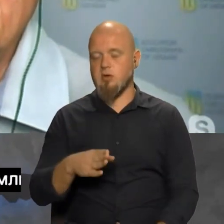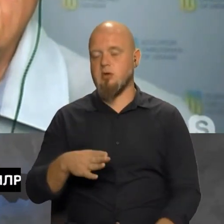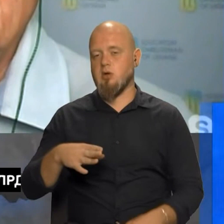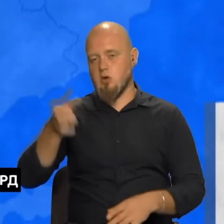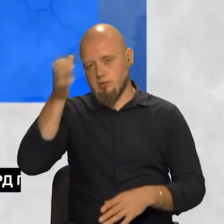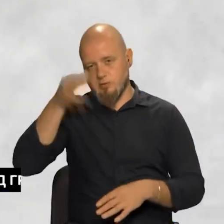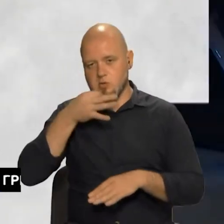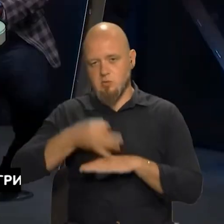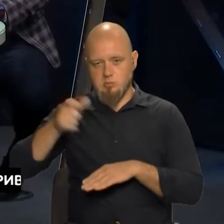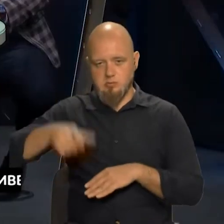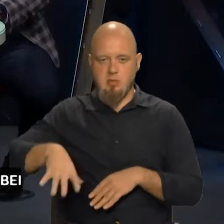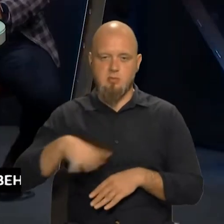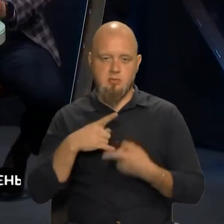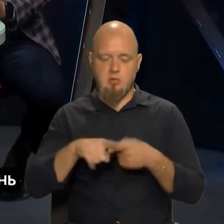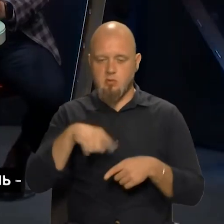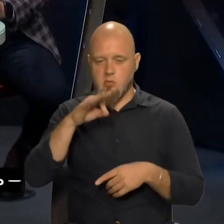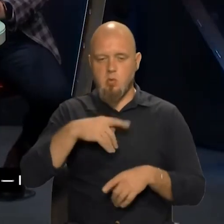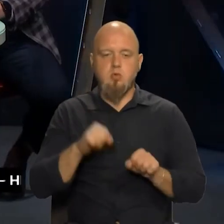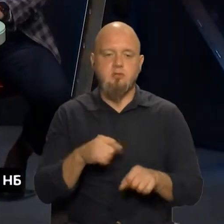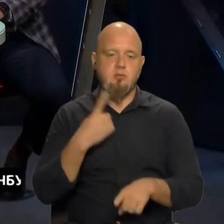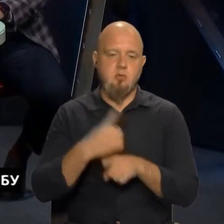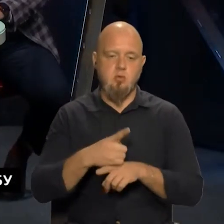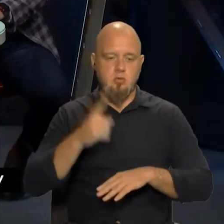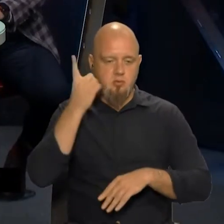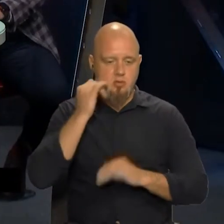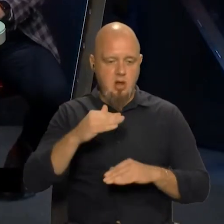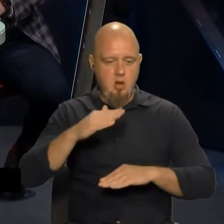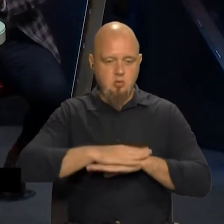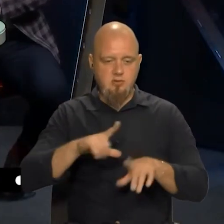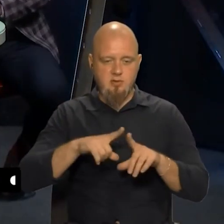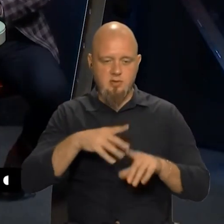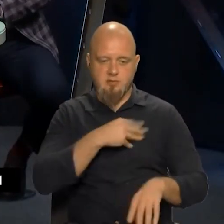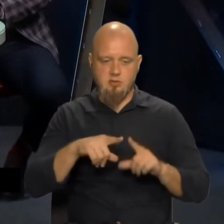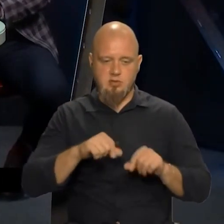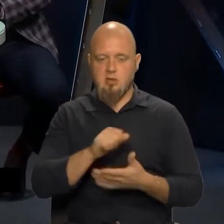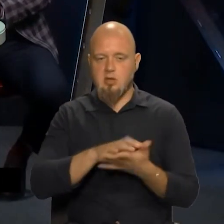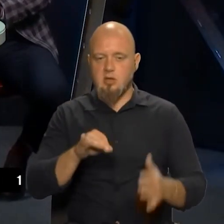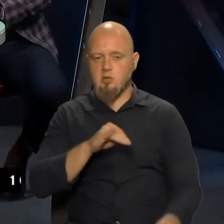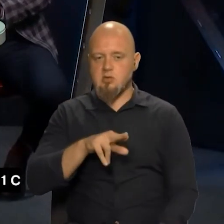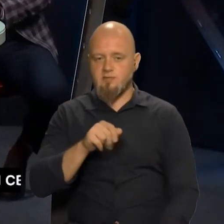прямому зв'язку говорили ми про можливу заборону телефонів для учнів львівських шкіл. а далі Юлія Девда із новинами.